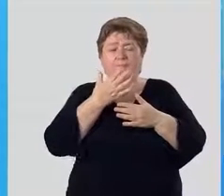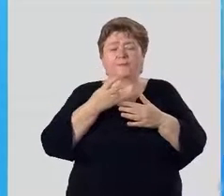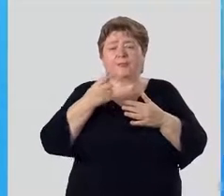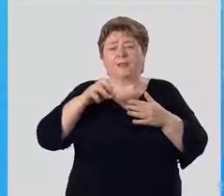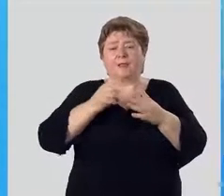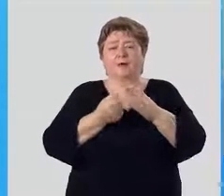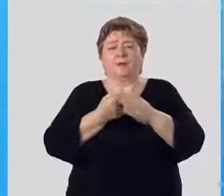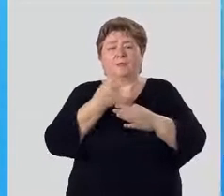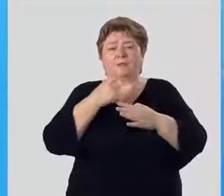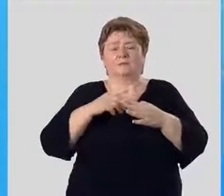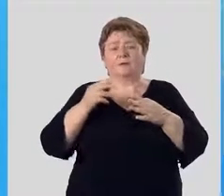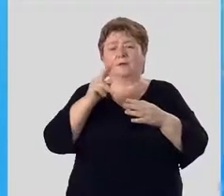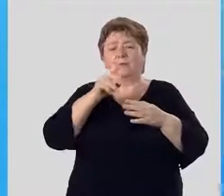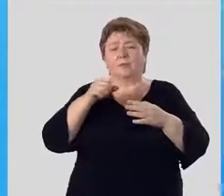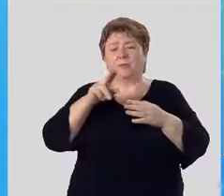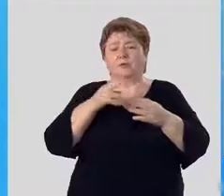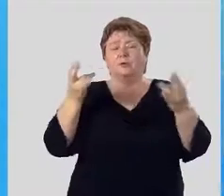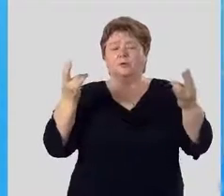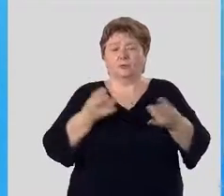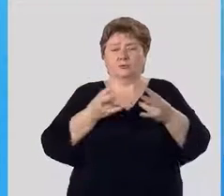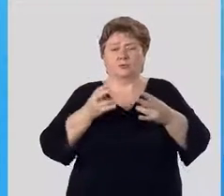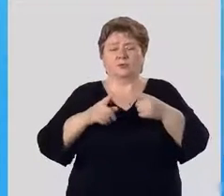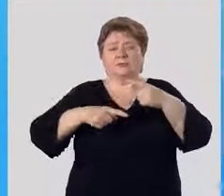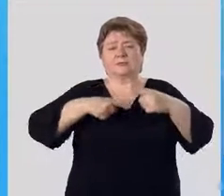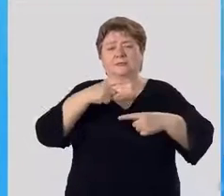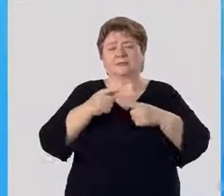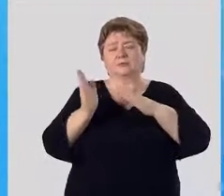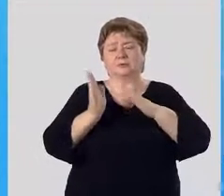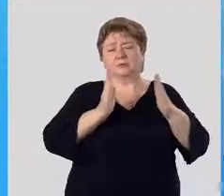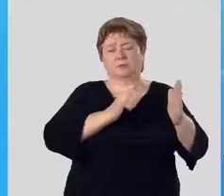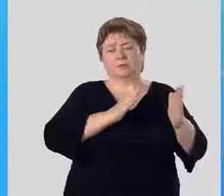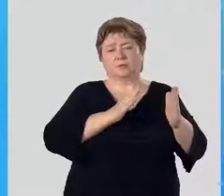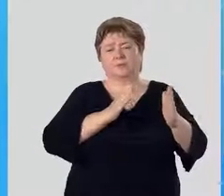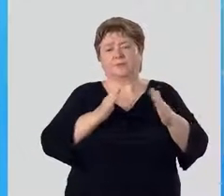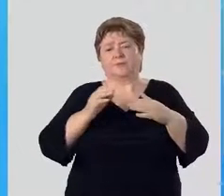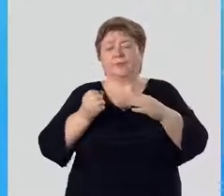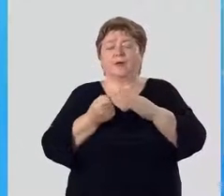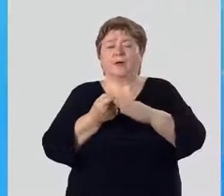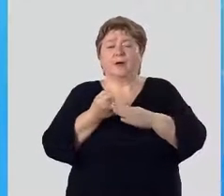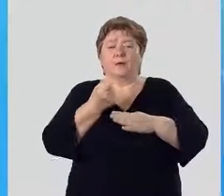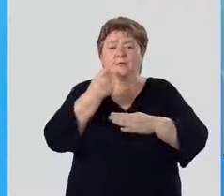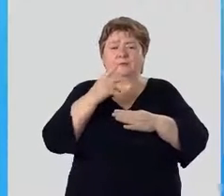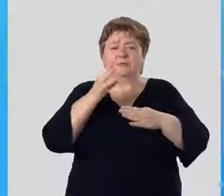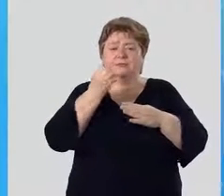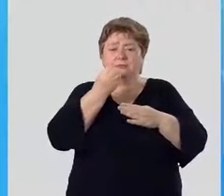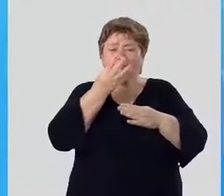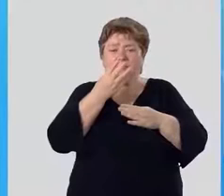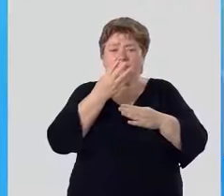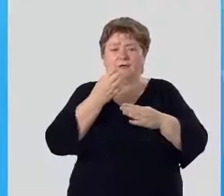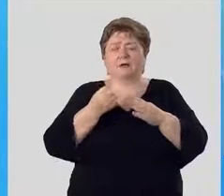Для образования плода необходимы следующие процессы. Образование цветка,